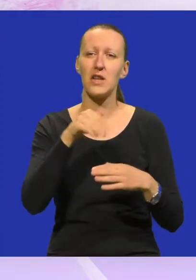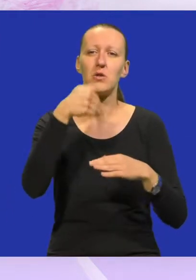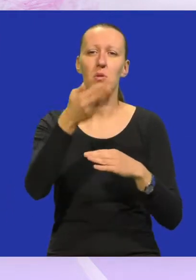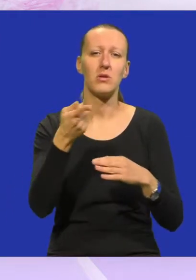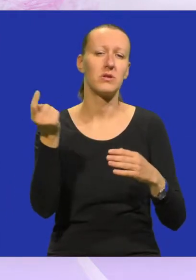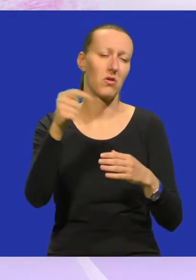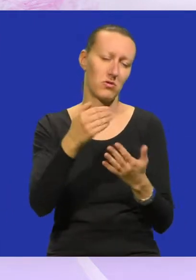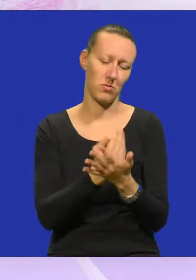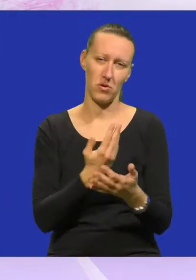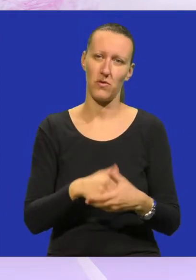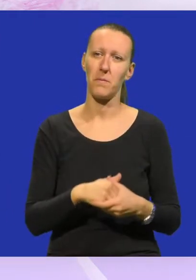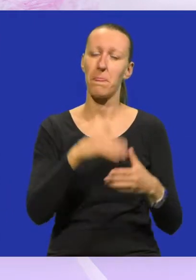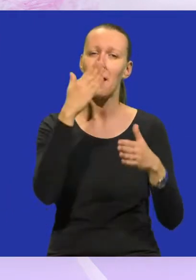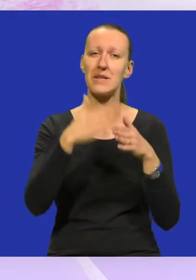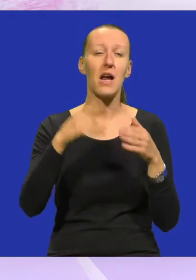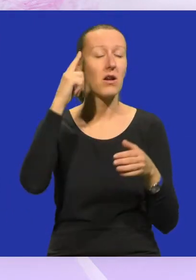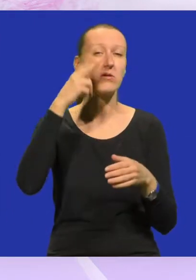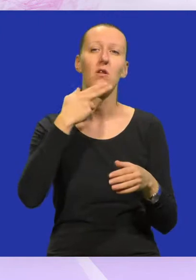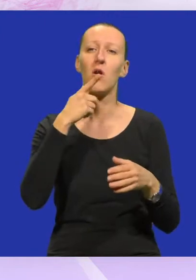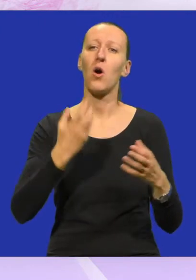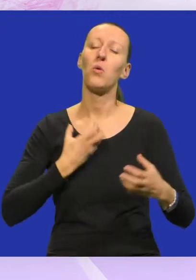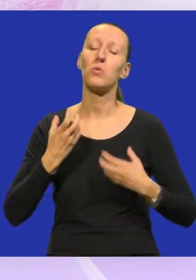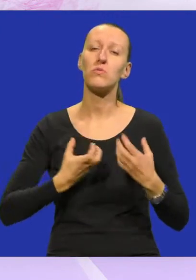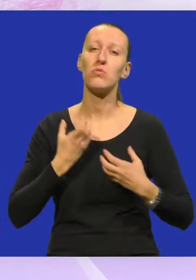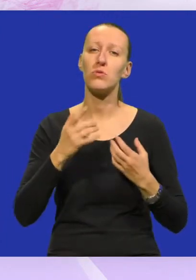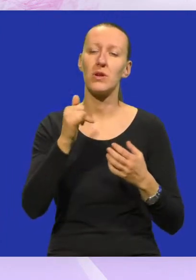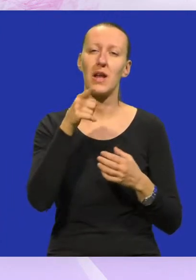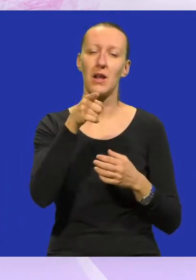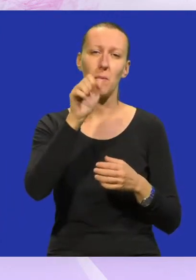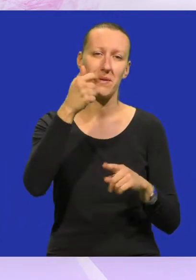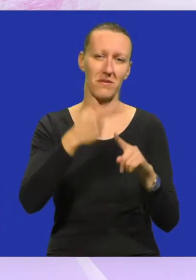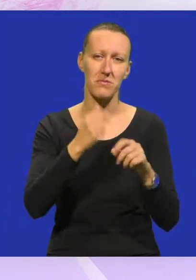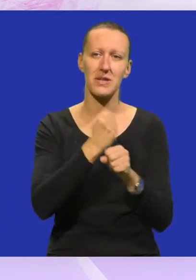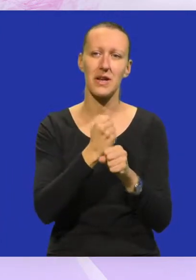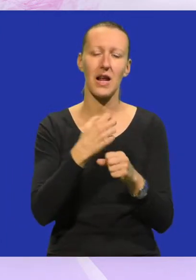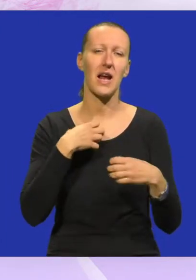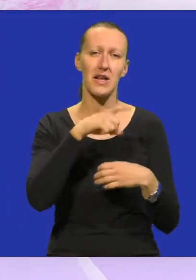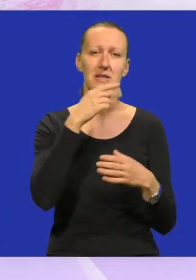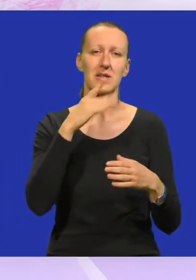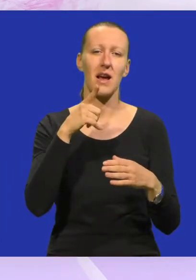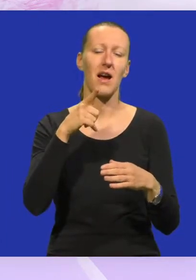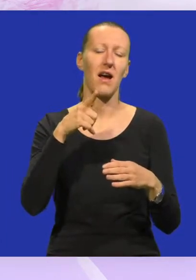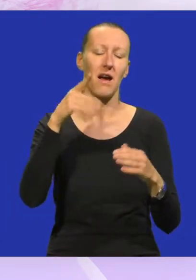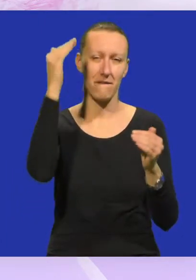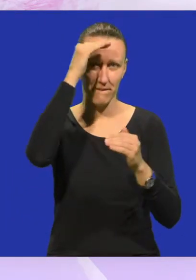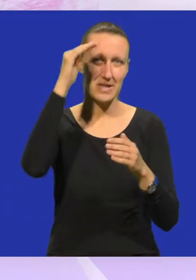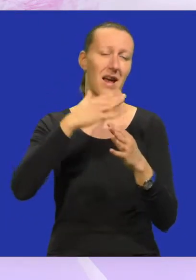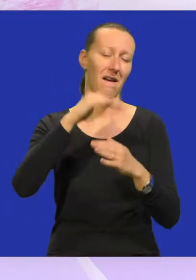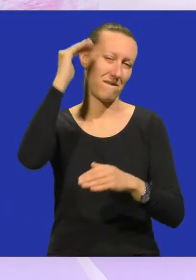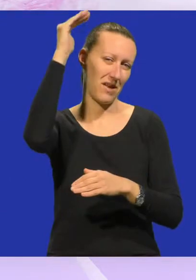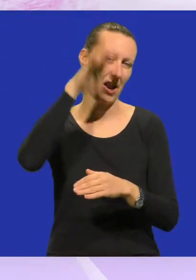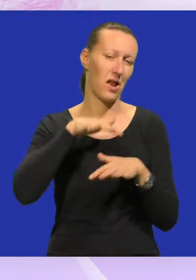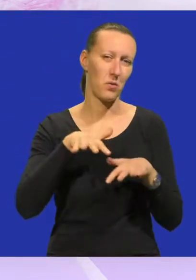ih poslije dobiti. I za kraj samo da doznam koje je uzbuđenje, obzirom da je to prvi put da se radi predstava za večernju scenu, to je za velike.